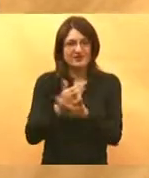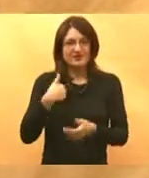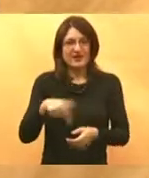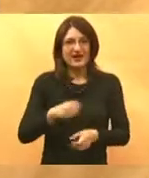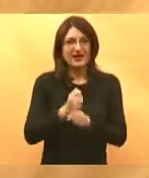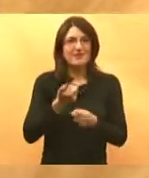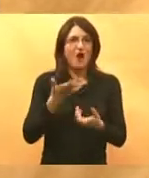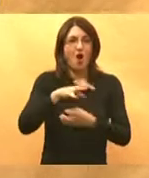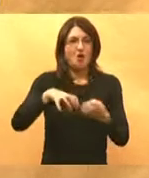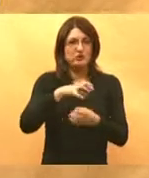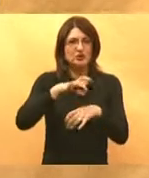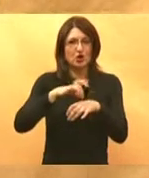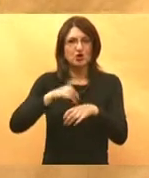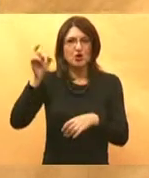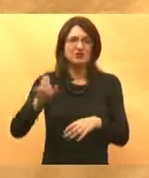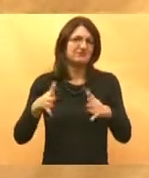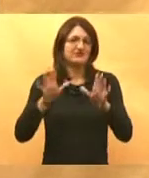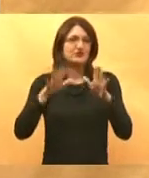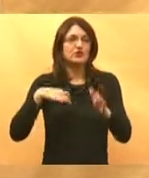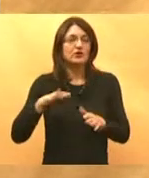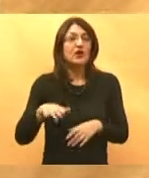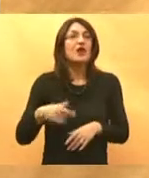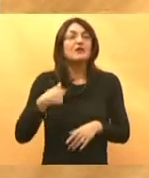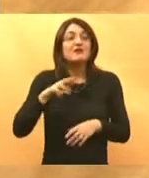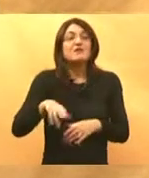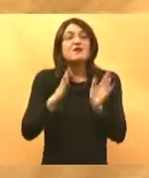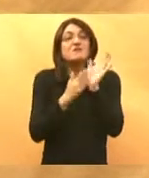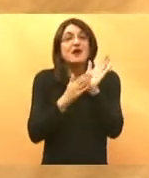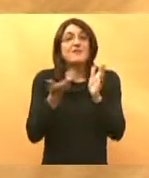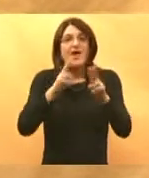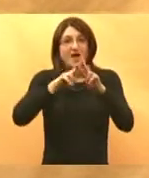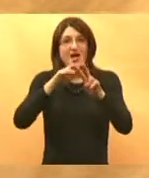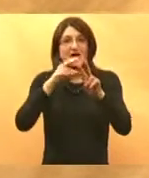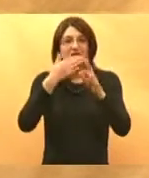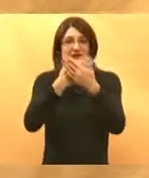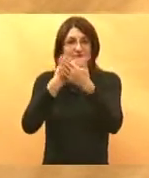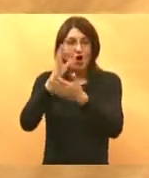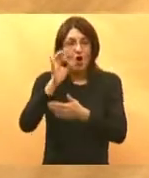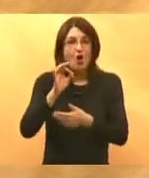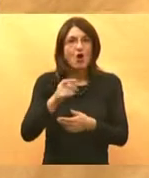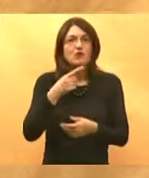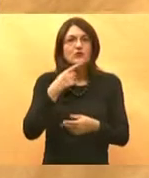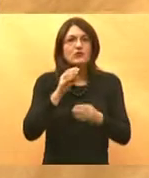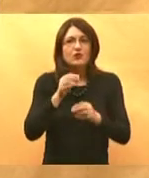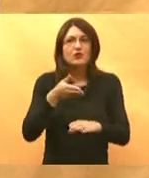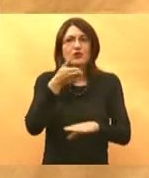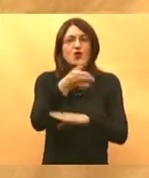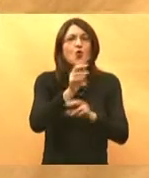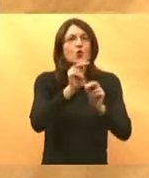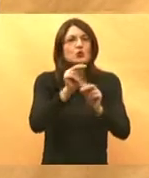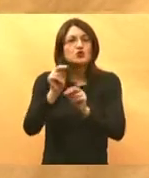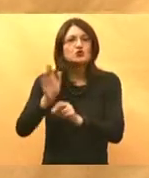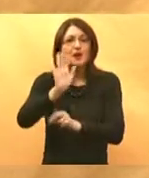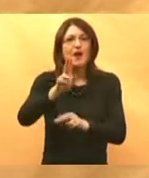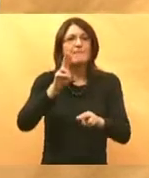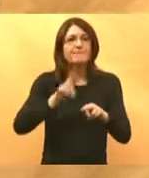sustavu kao obiteljski lječnik malo manje od deset godina imali smo nekoliko primjera gdje je HZZO ili država pokušavala učiti pacijenta njihovim pravima i obezama